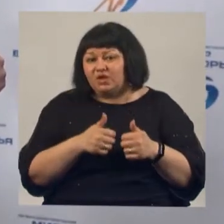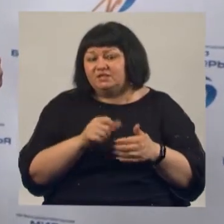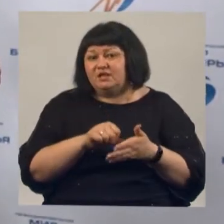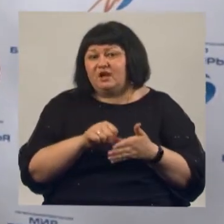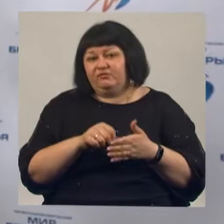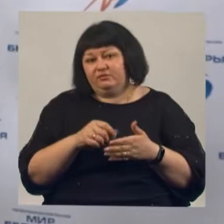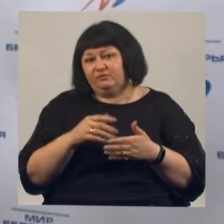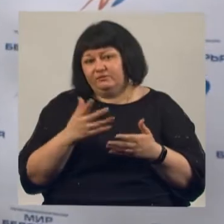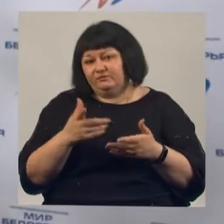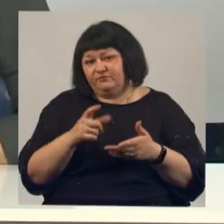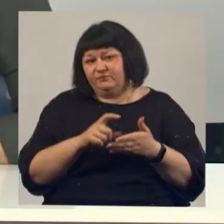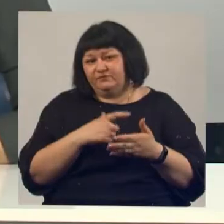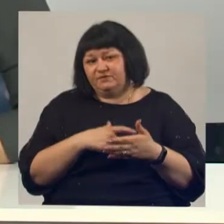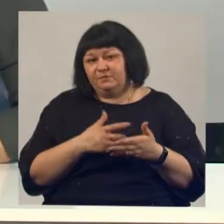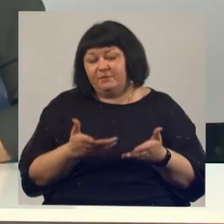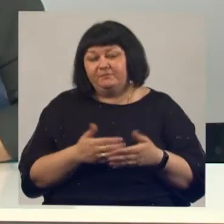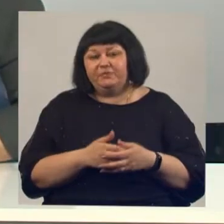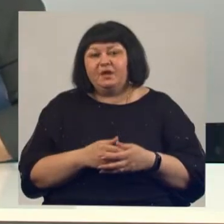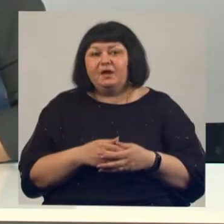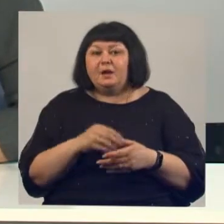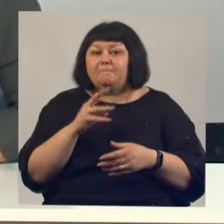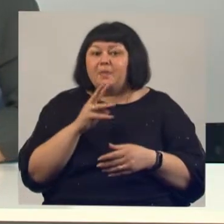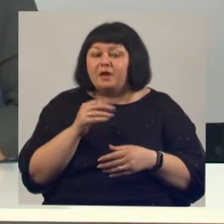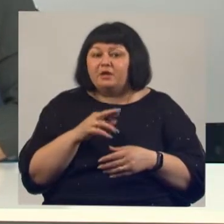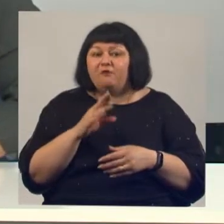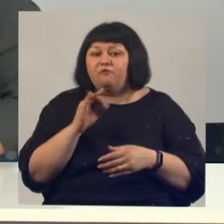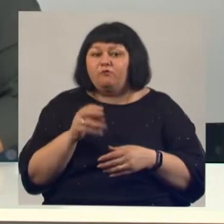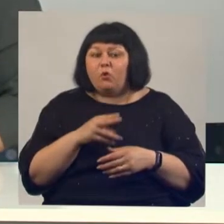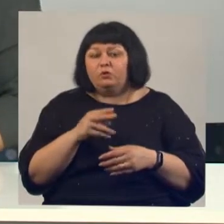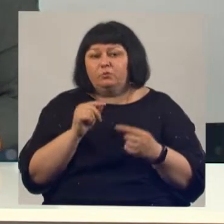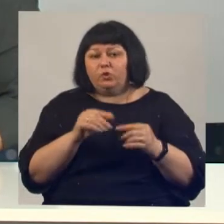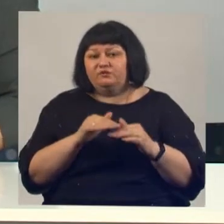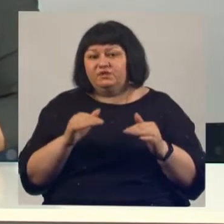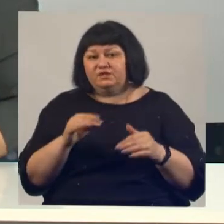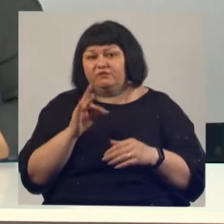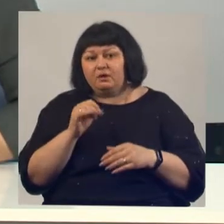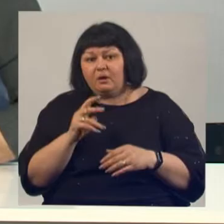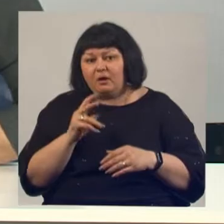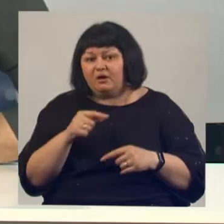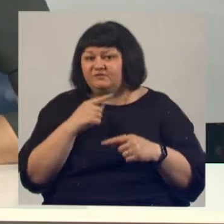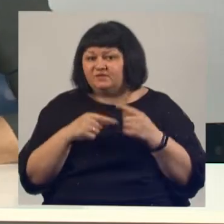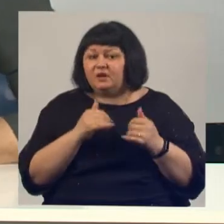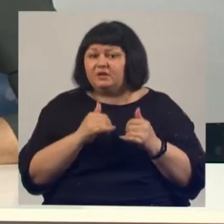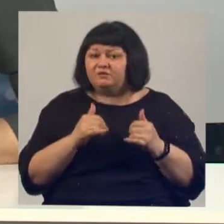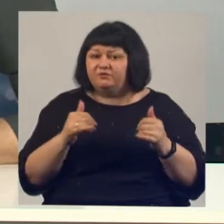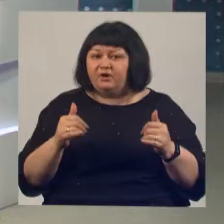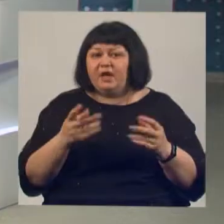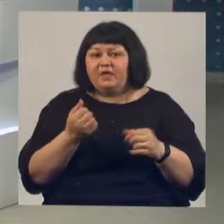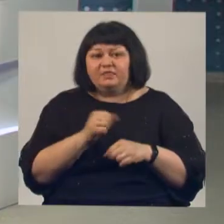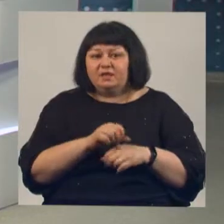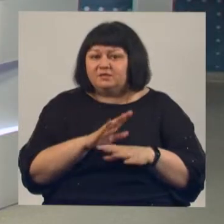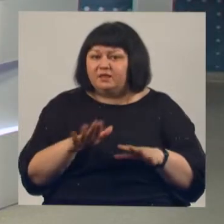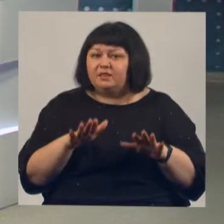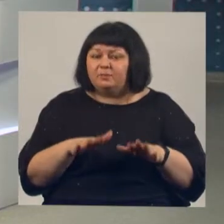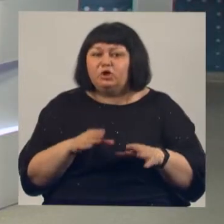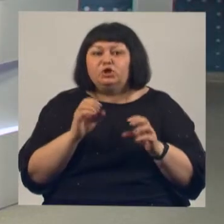продвижения. Студия. Мария, фонд «Святой Белогорье против детского рака» всегда развивается, не останавливается на месте. Скажите,